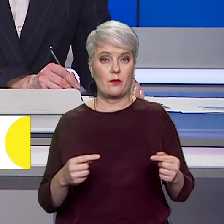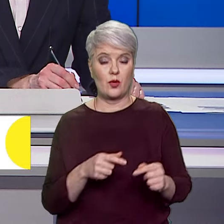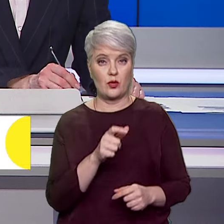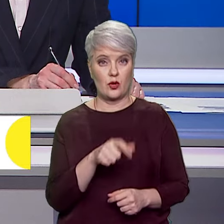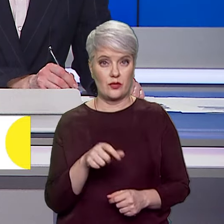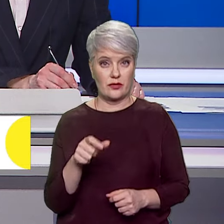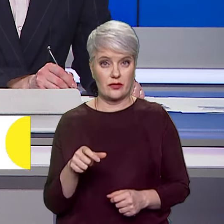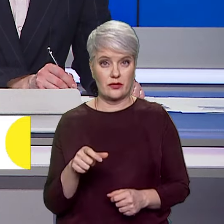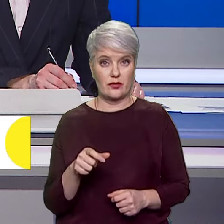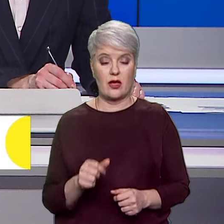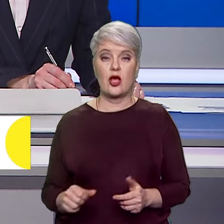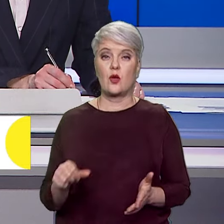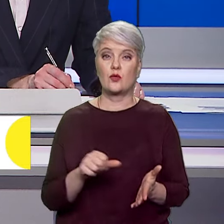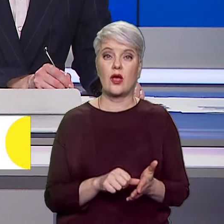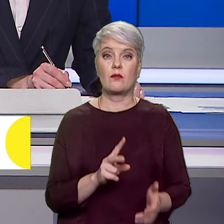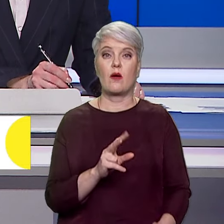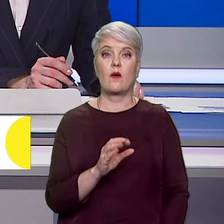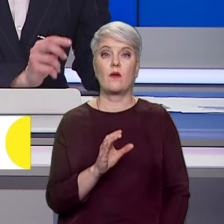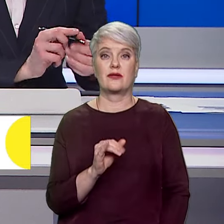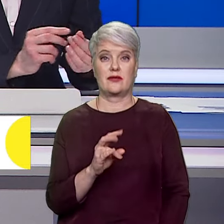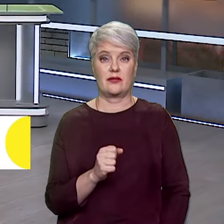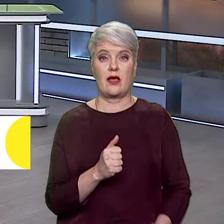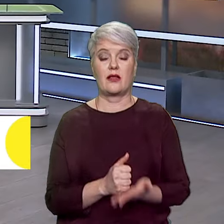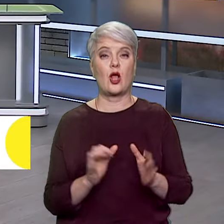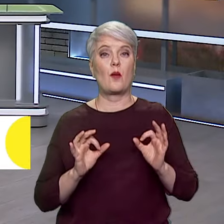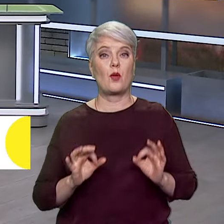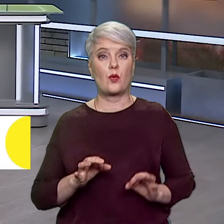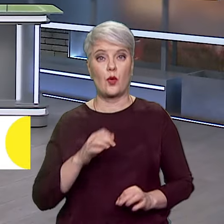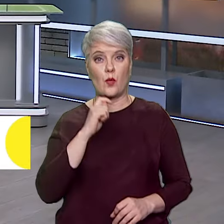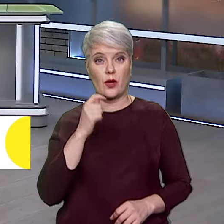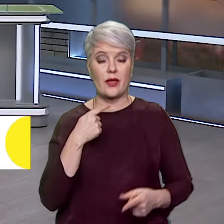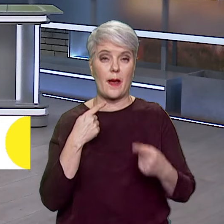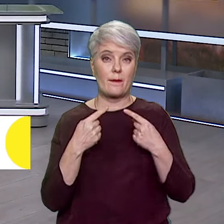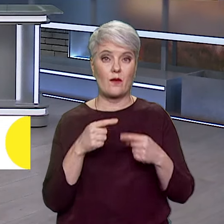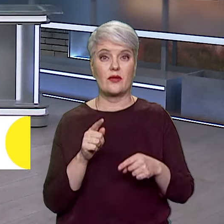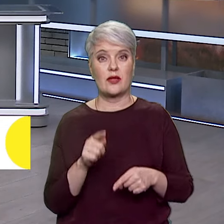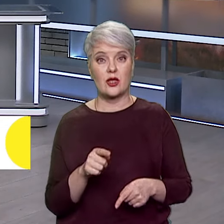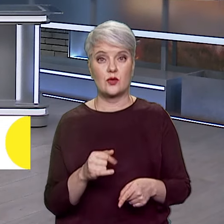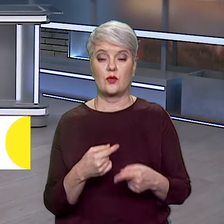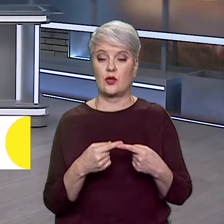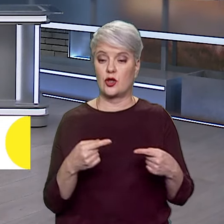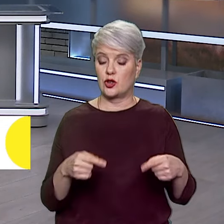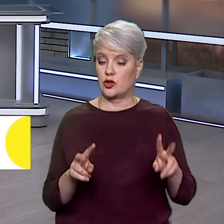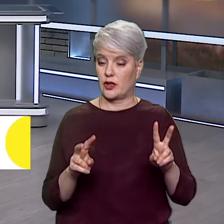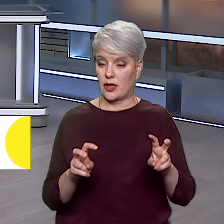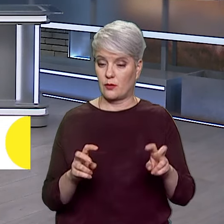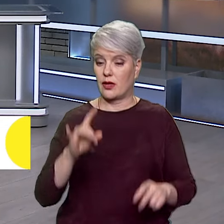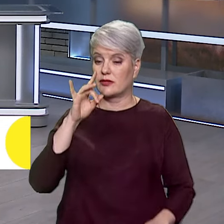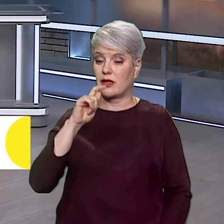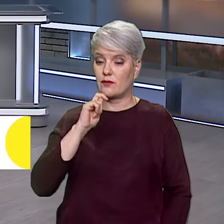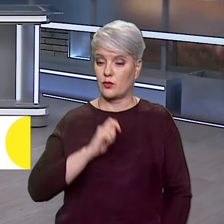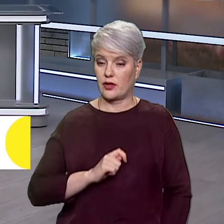Вилучаємо Андрія Костіна, це генеральний прокурор України. Будемо говорити на цю не лише тему. Пане Андрію, слава Україні!